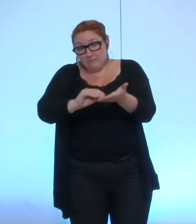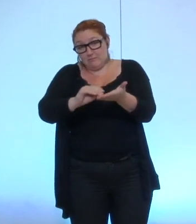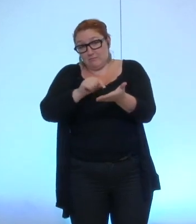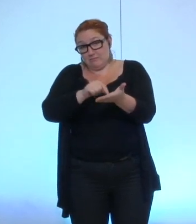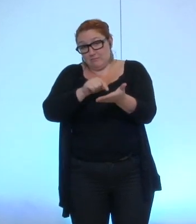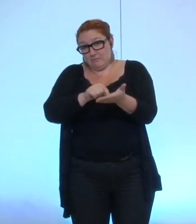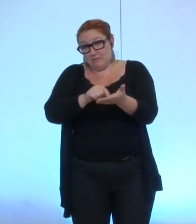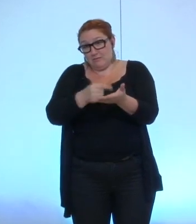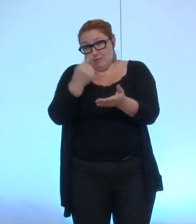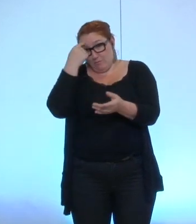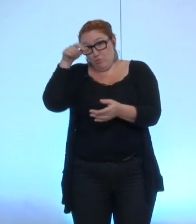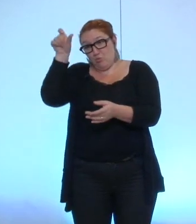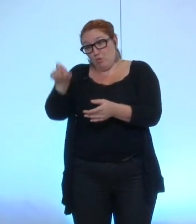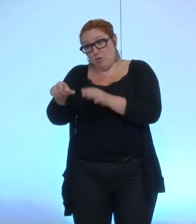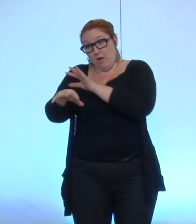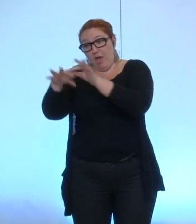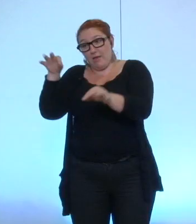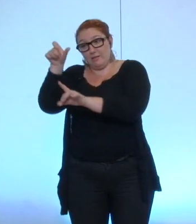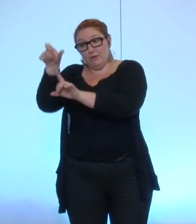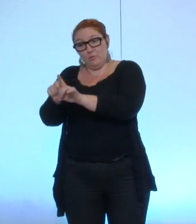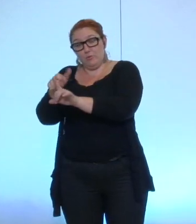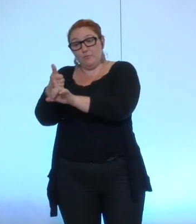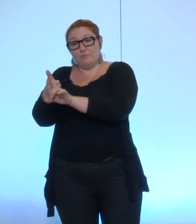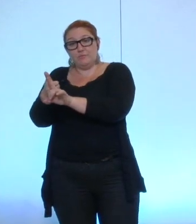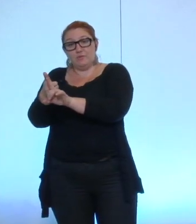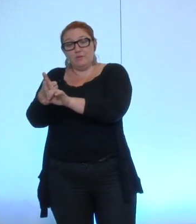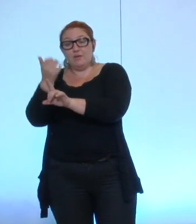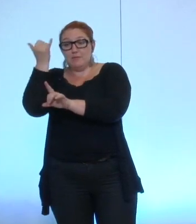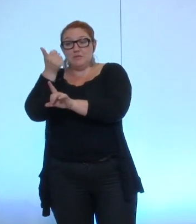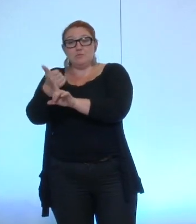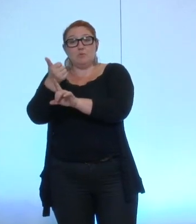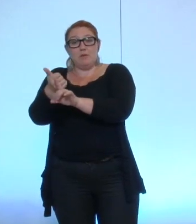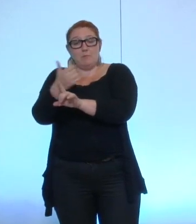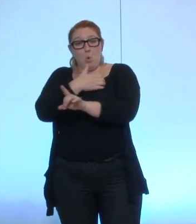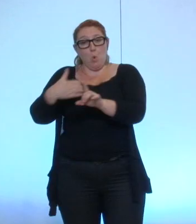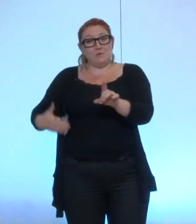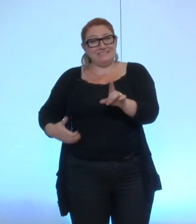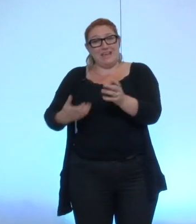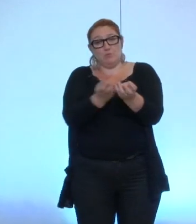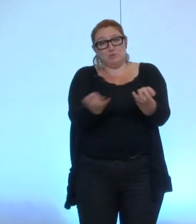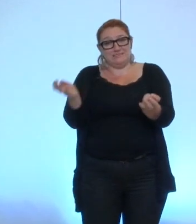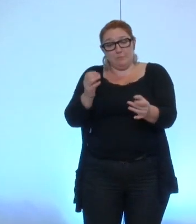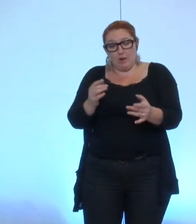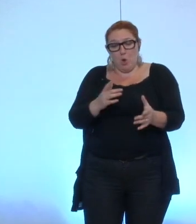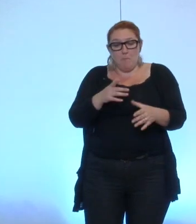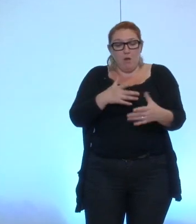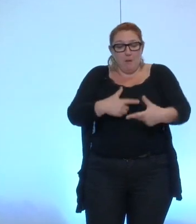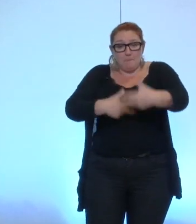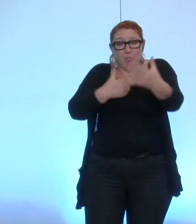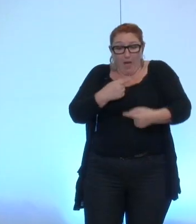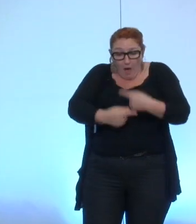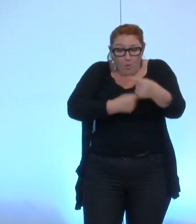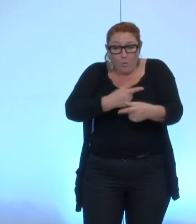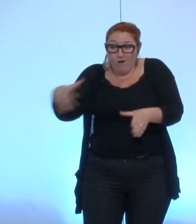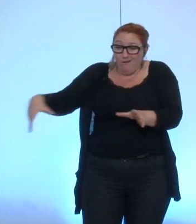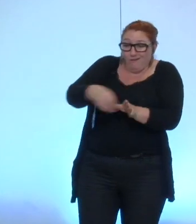un élu qui accèderait qui rentrerait dans le conseil de municipal en cours de mandat donc